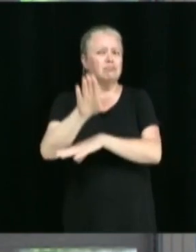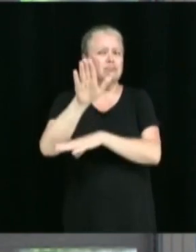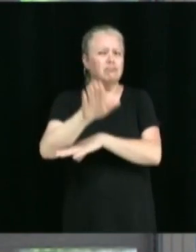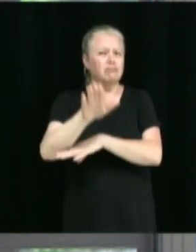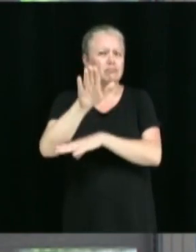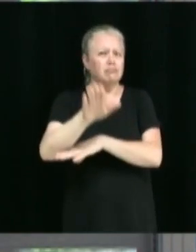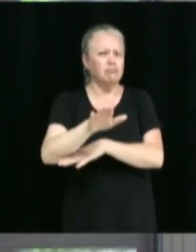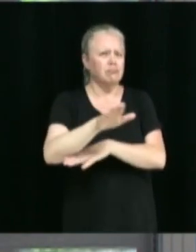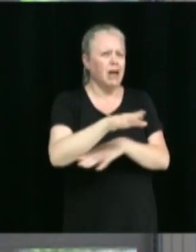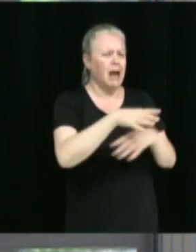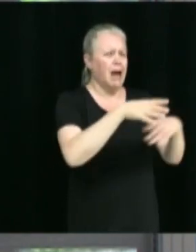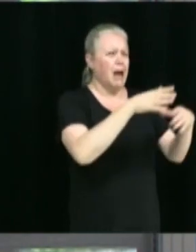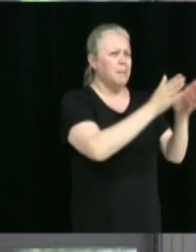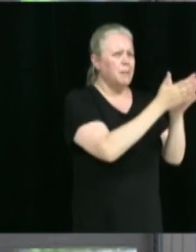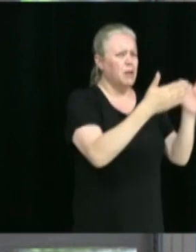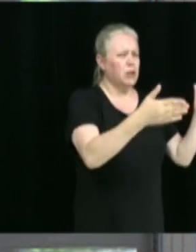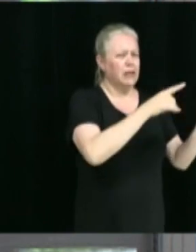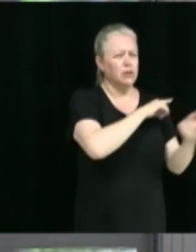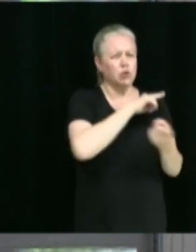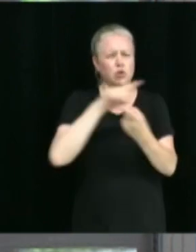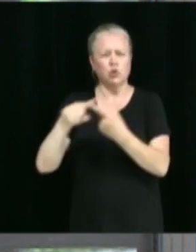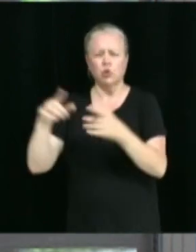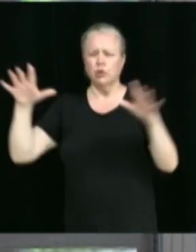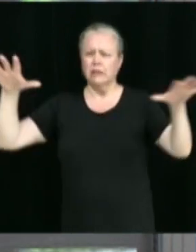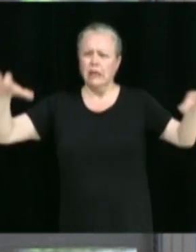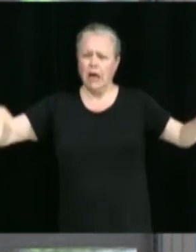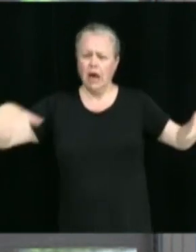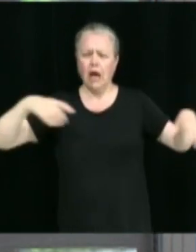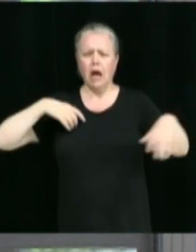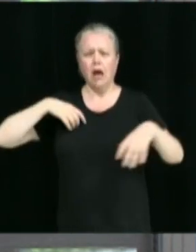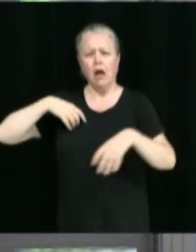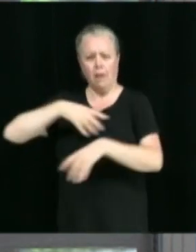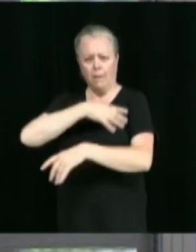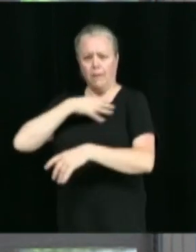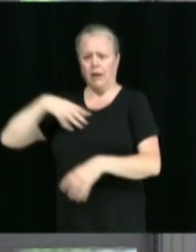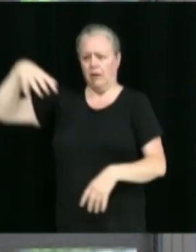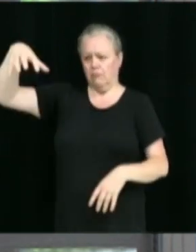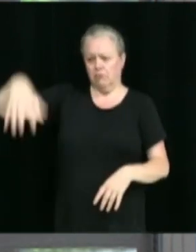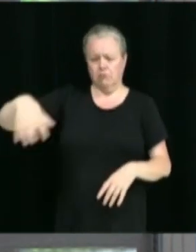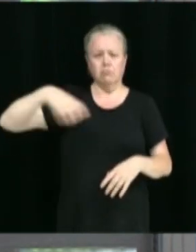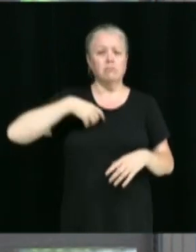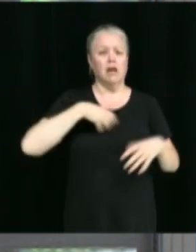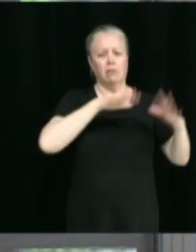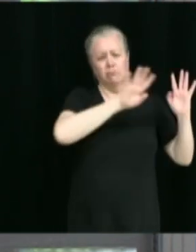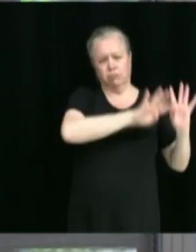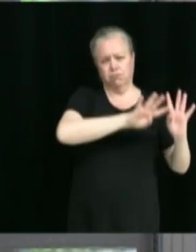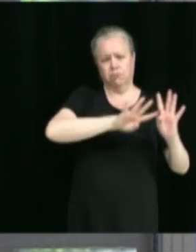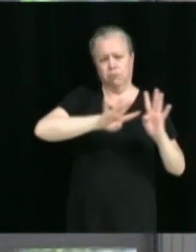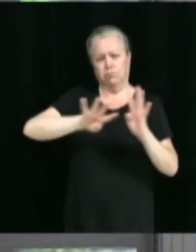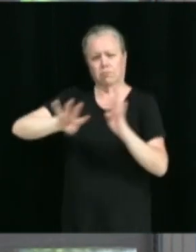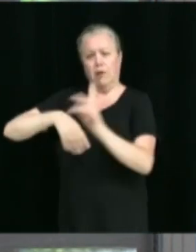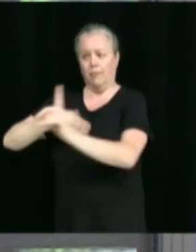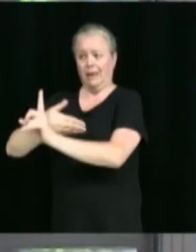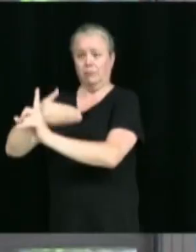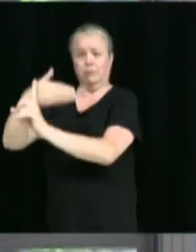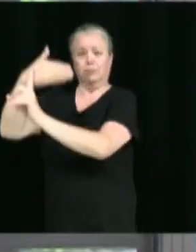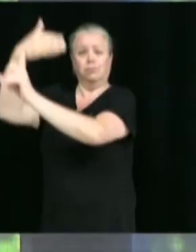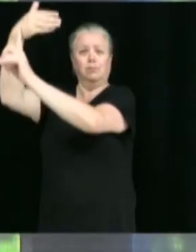bibliothèque Charles-Édouard Mayotte jusqu'à l'hôtel de ville pour le lever du drapeau du Haut-Commissariat aux réfugiés.